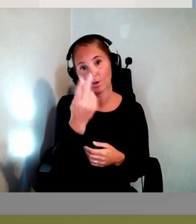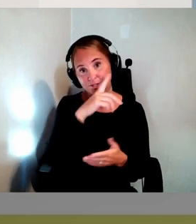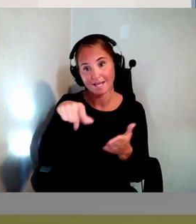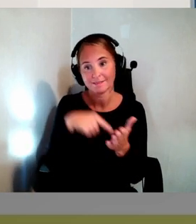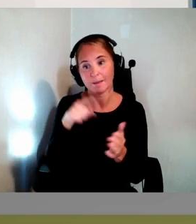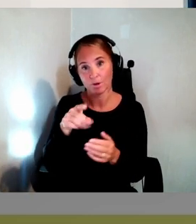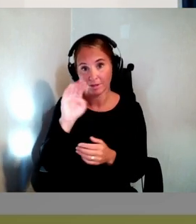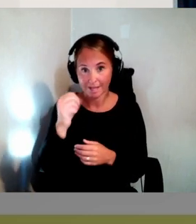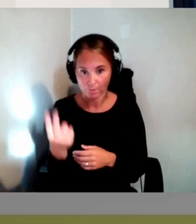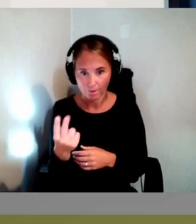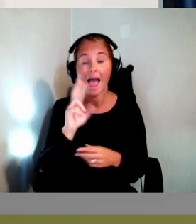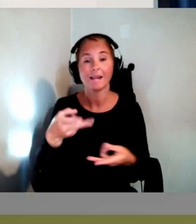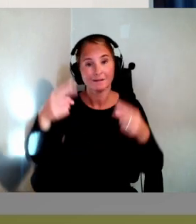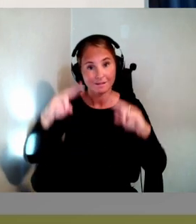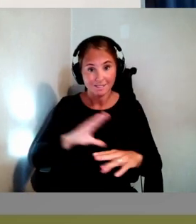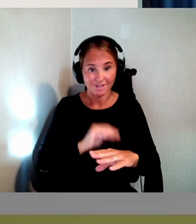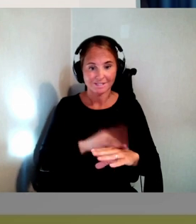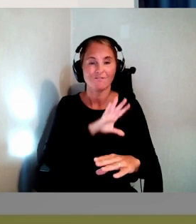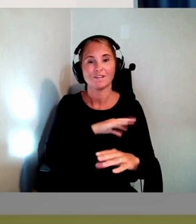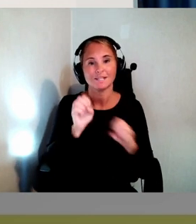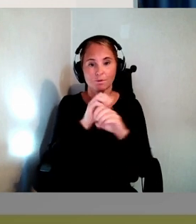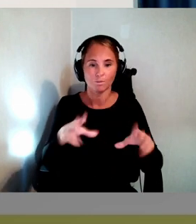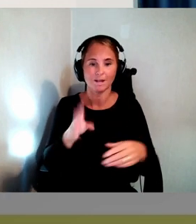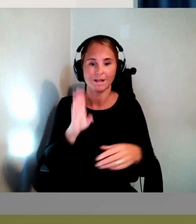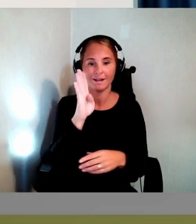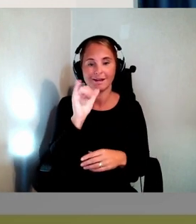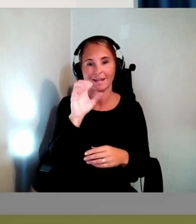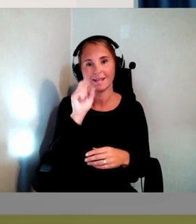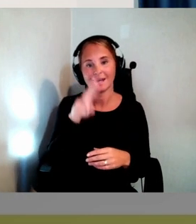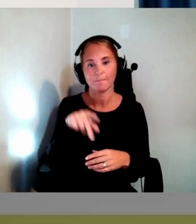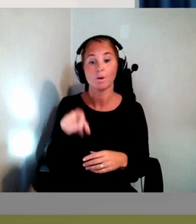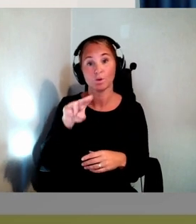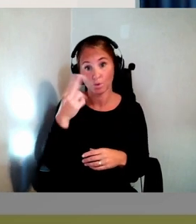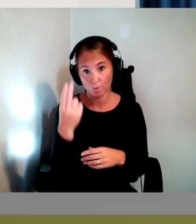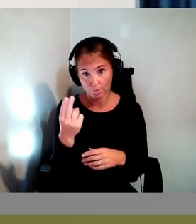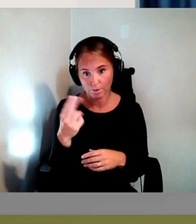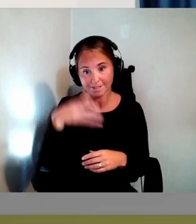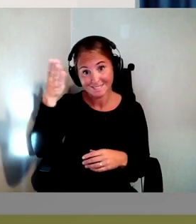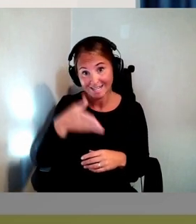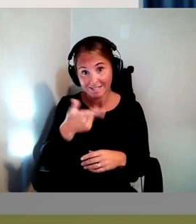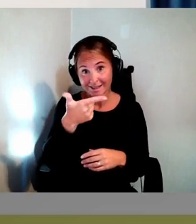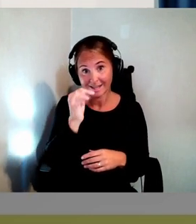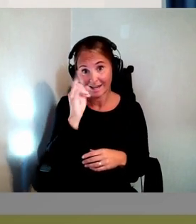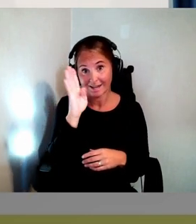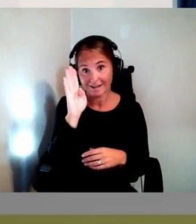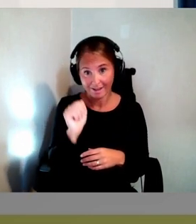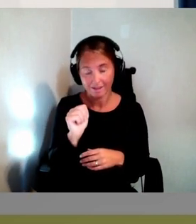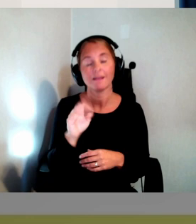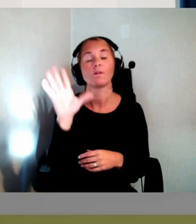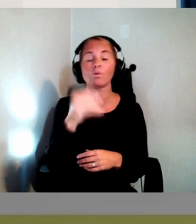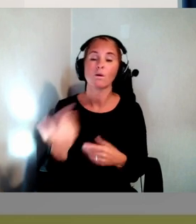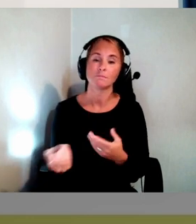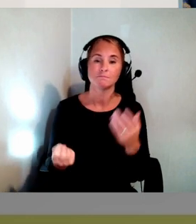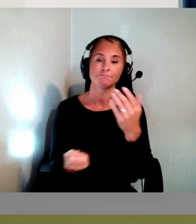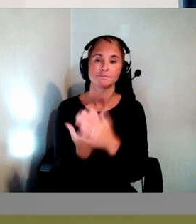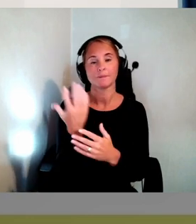svenska så finns det lite information på en sajt som heter diggin.nu. Om man skriver till snedsträck till det där så kommer man till en film. Som jag